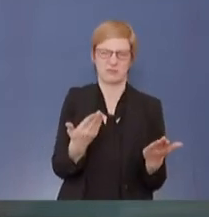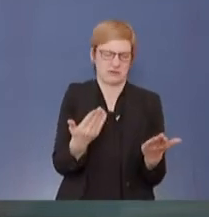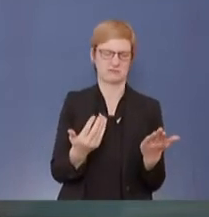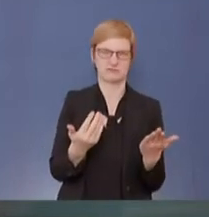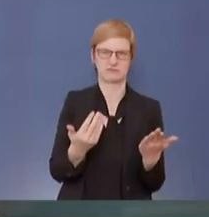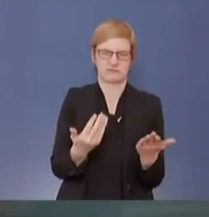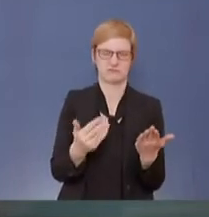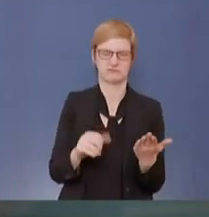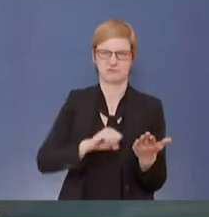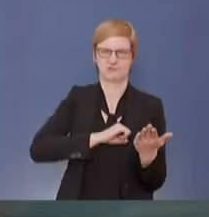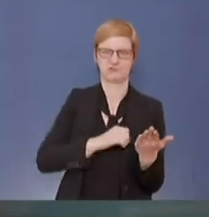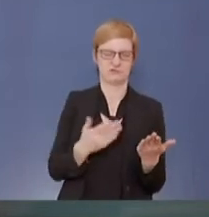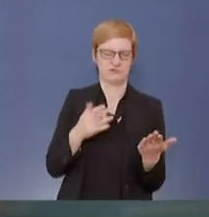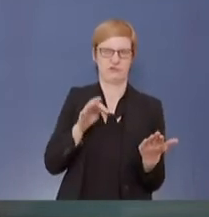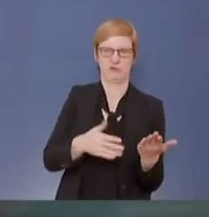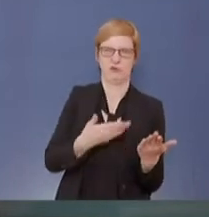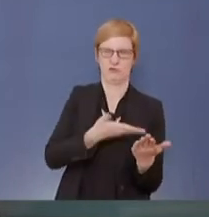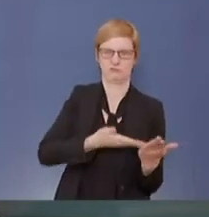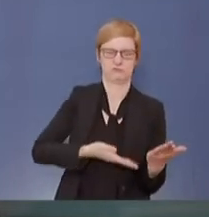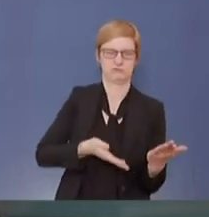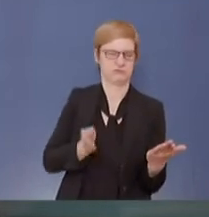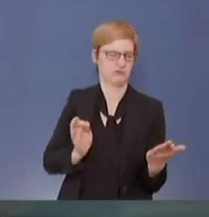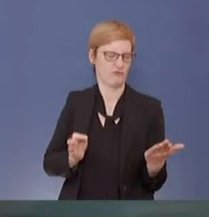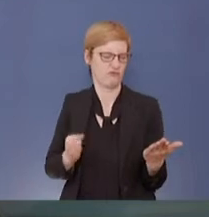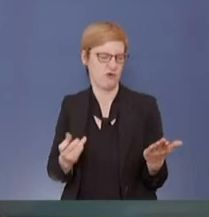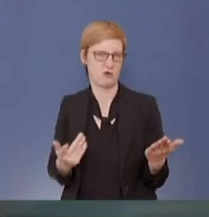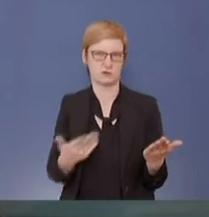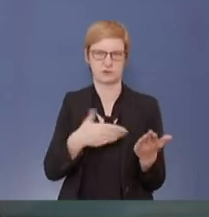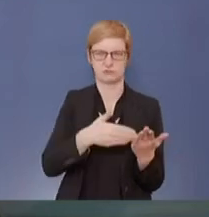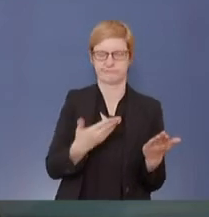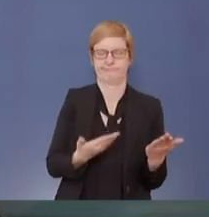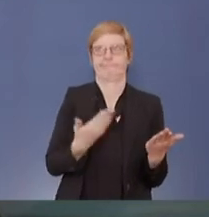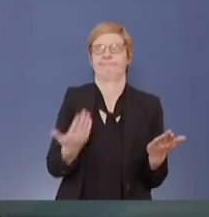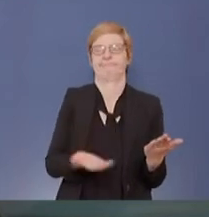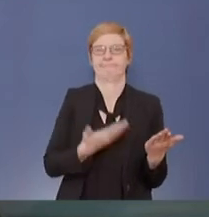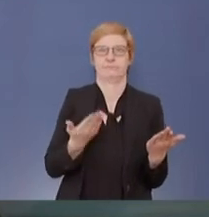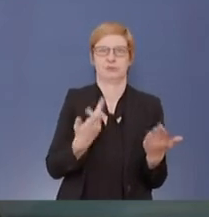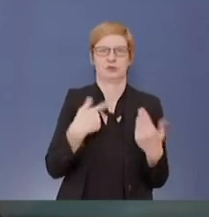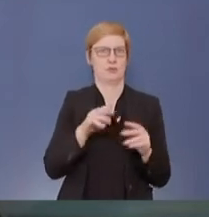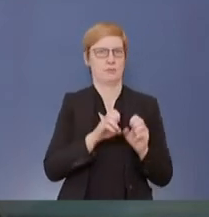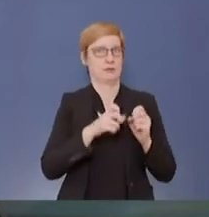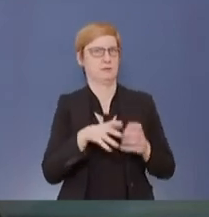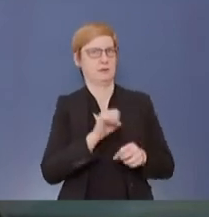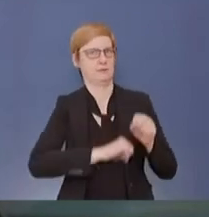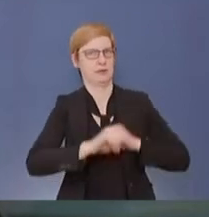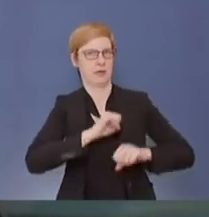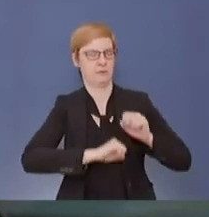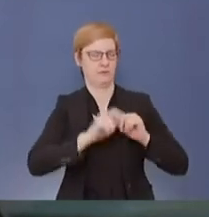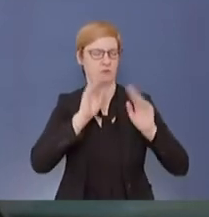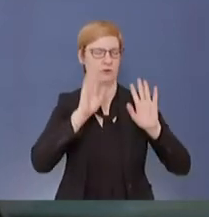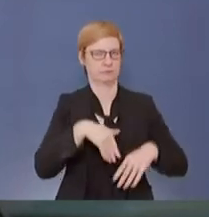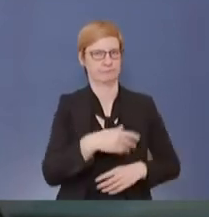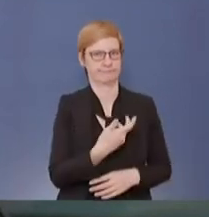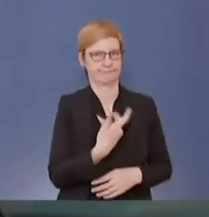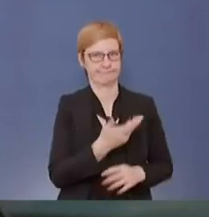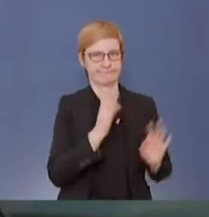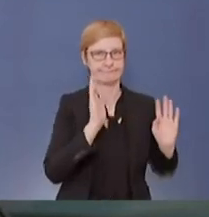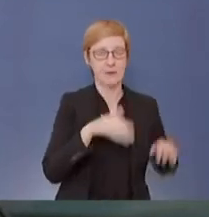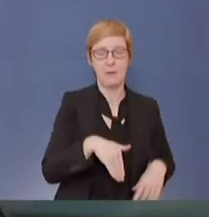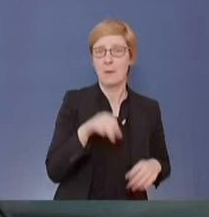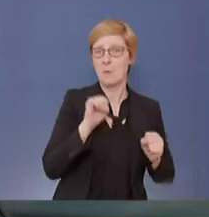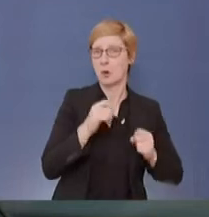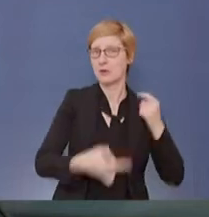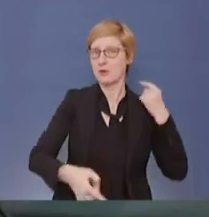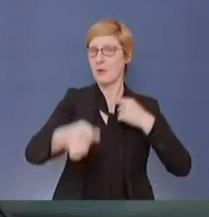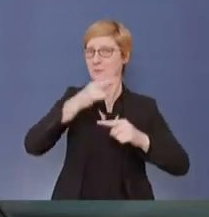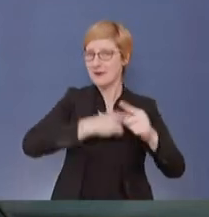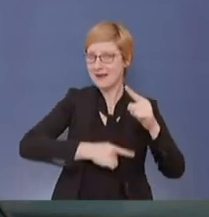nicht aktiv, weil sie sagen, die ist ohnehin kein effektiver Beitrag in der Pandemiebekämpfung. Also könnte es umgekehrt nicht auch zur Akzeptanz beitragen,